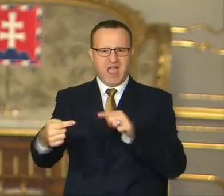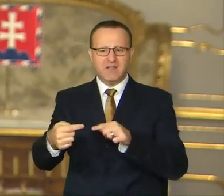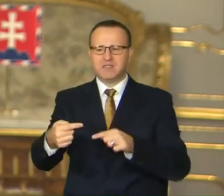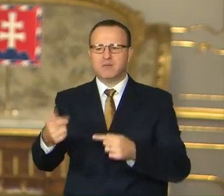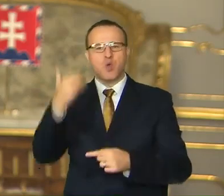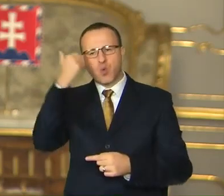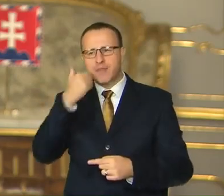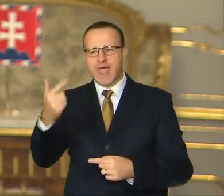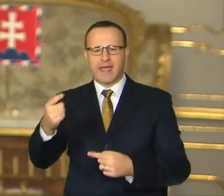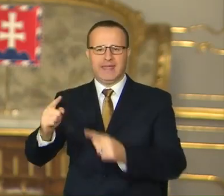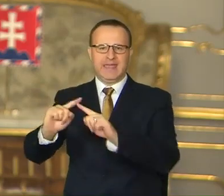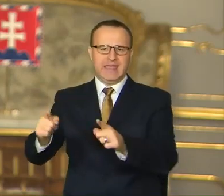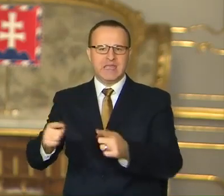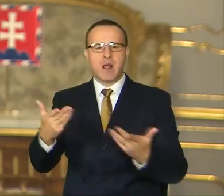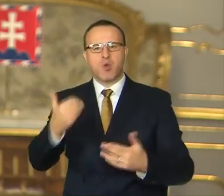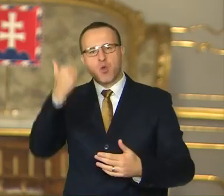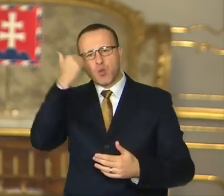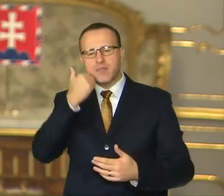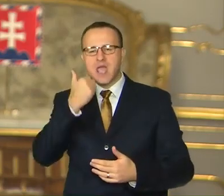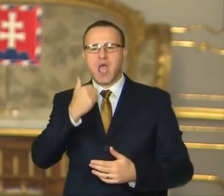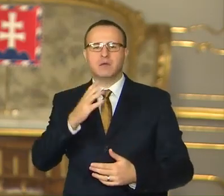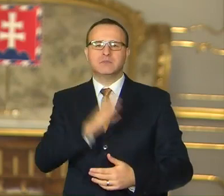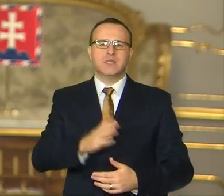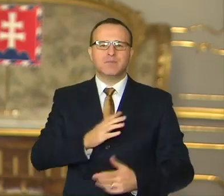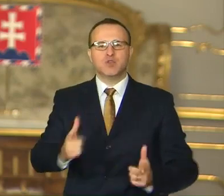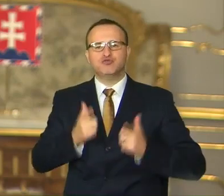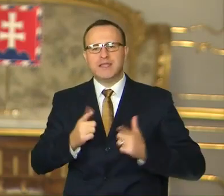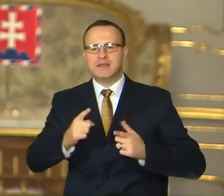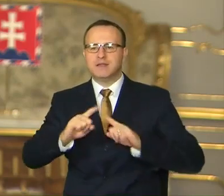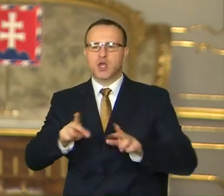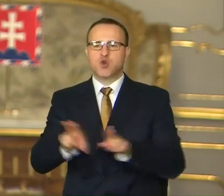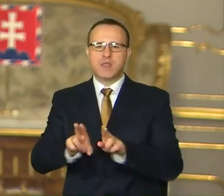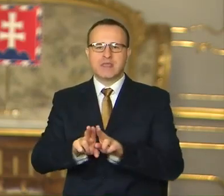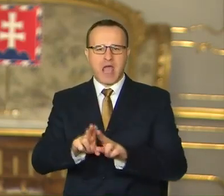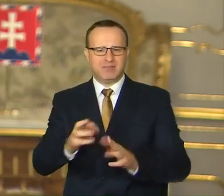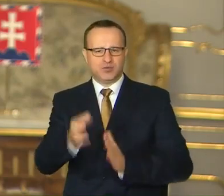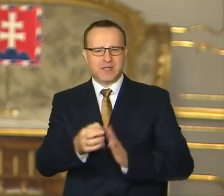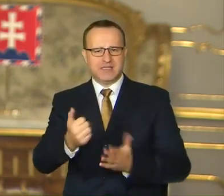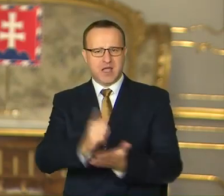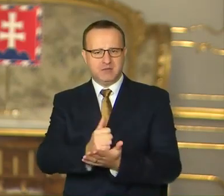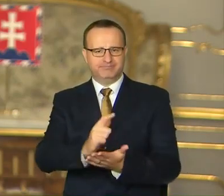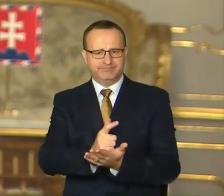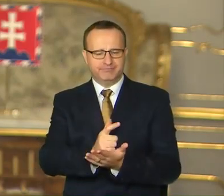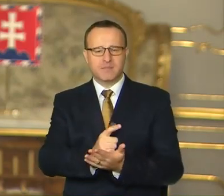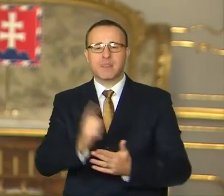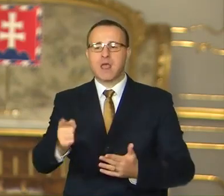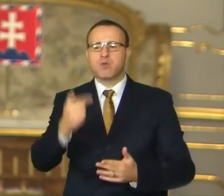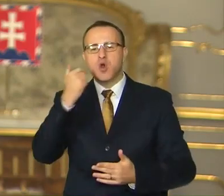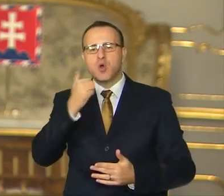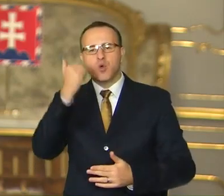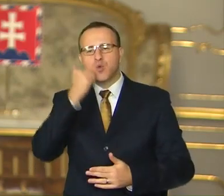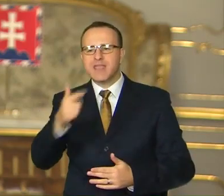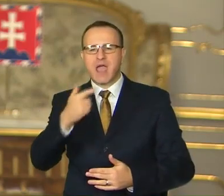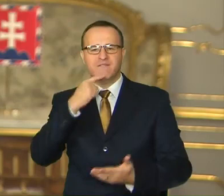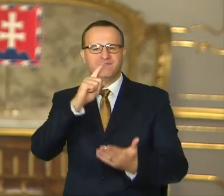inakosť či túžbu žiť rodinným životom tak ako ostatní. A s mnohými ďalšími, ktorí sú vylúčovaní nie pre